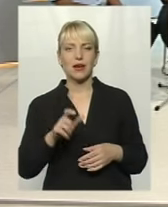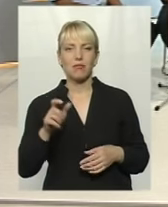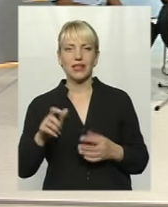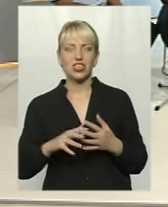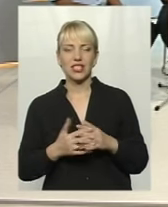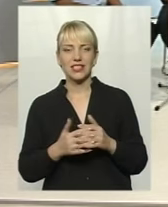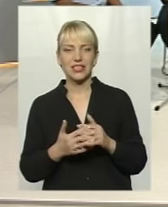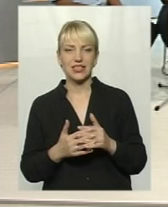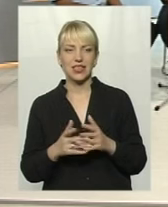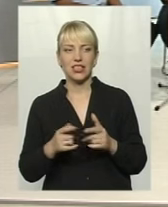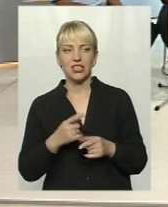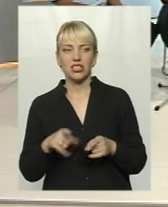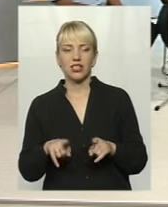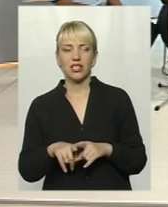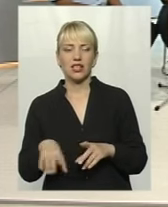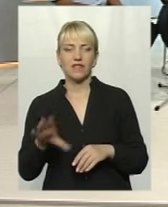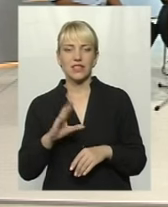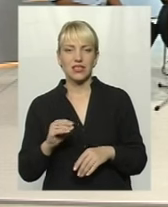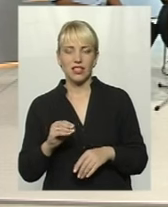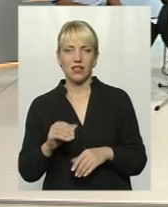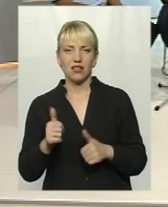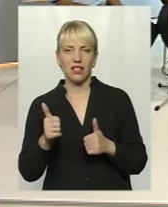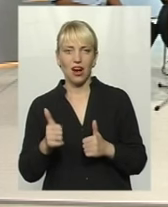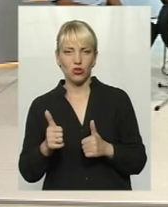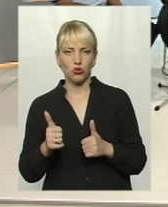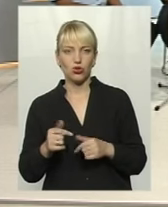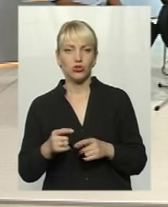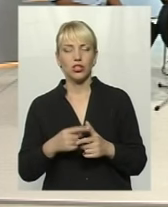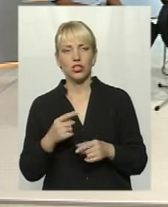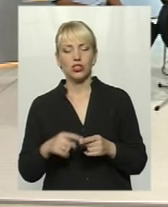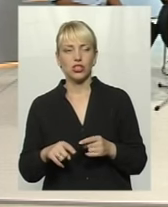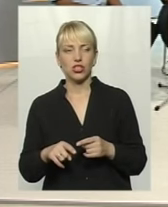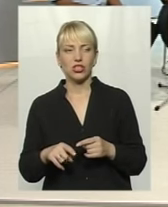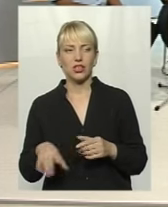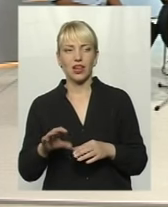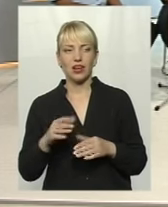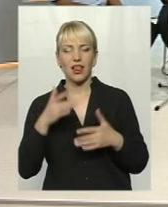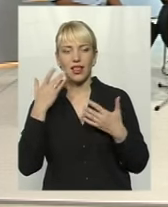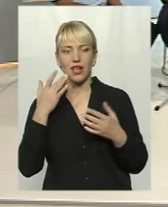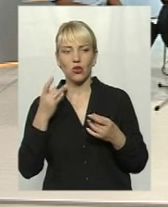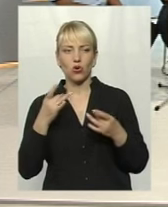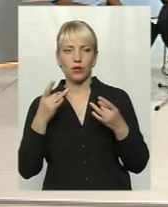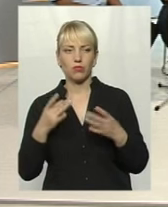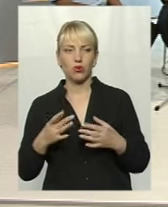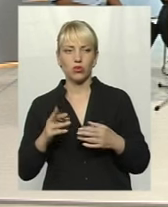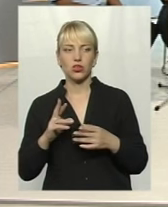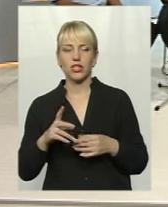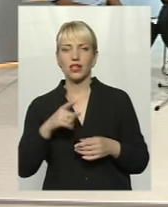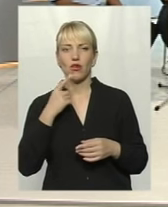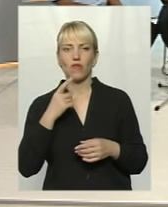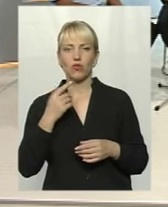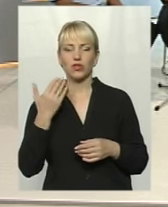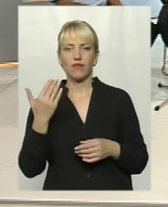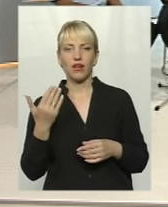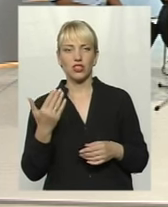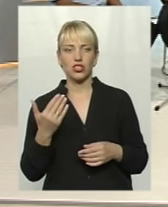Чи так все райдужно, чи так все легко і просто, як зазначають ваші